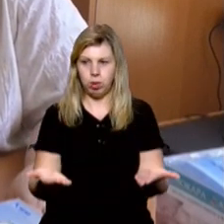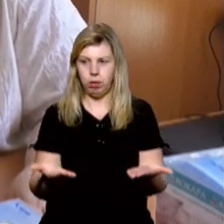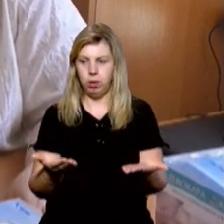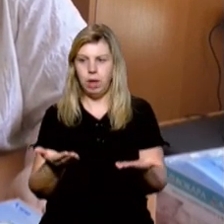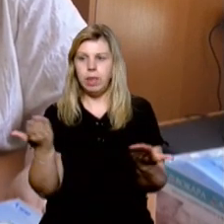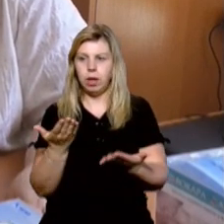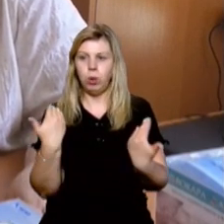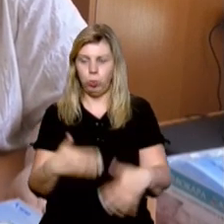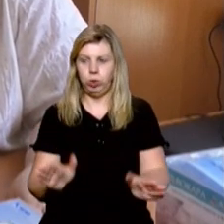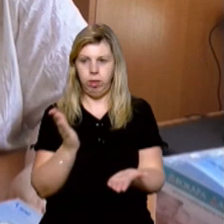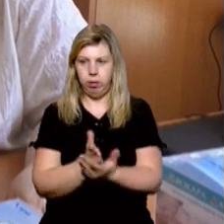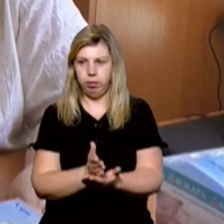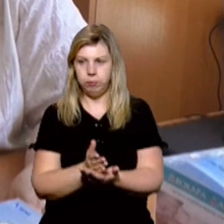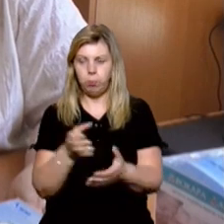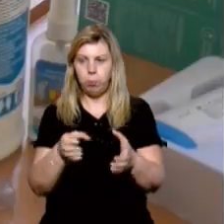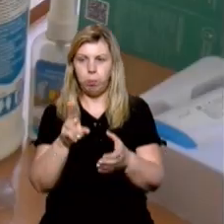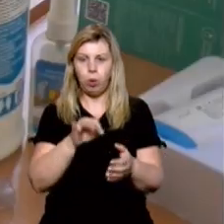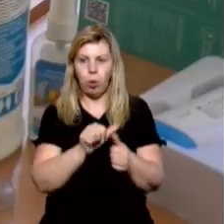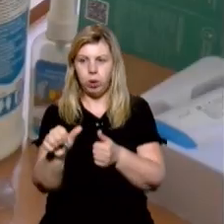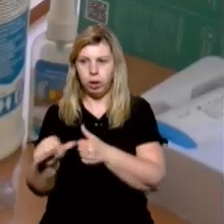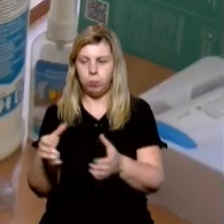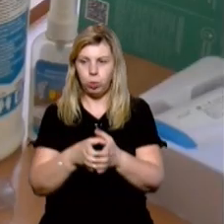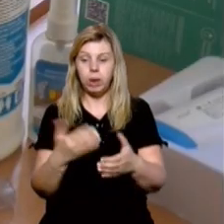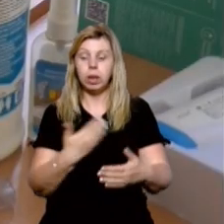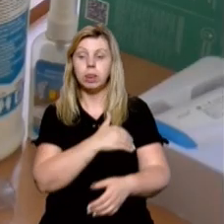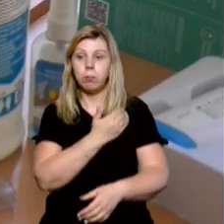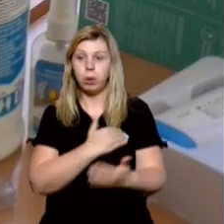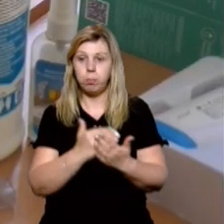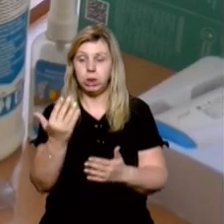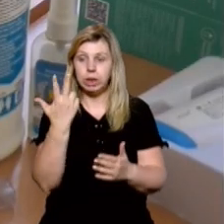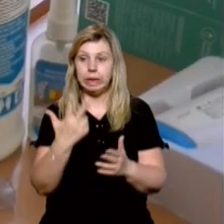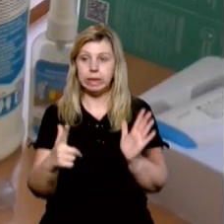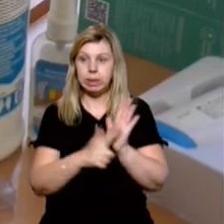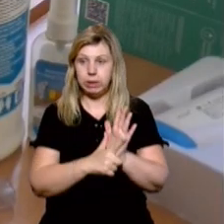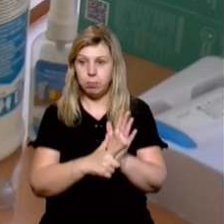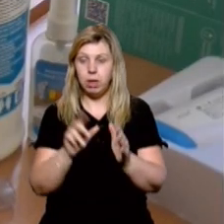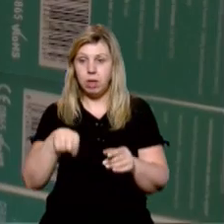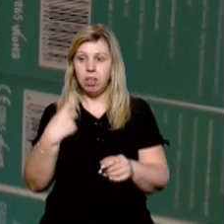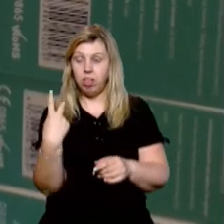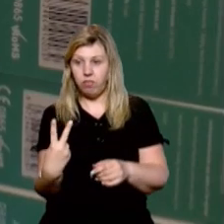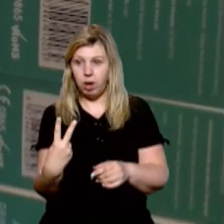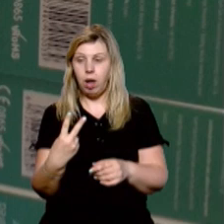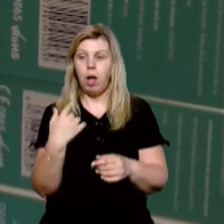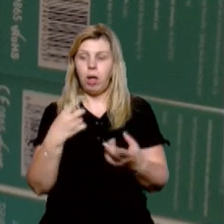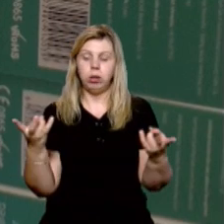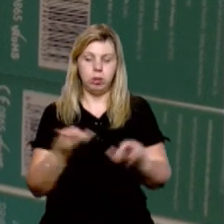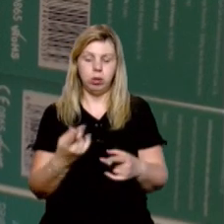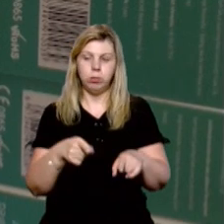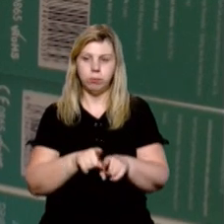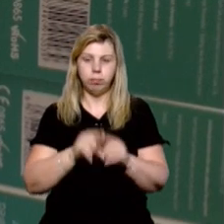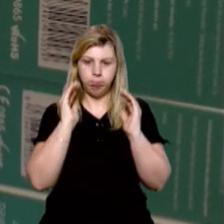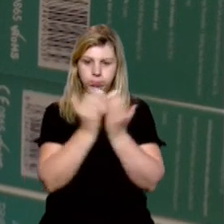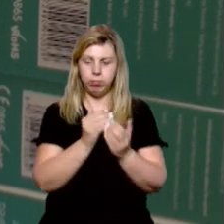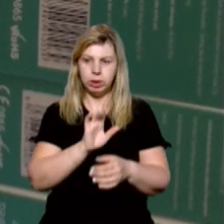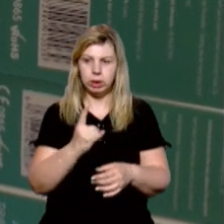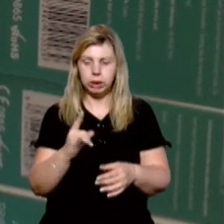журнал, який вже заведений в групах. Якщо температура вища 37,2 градуси, тоді ізолюємо